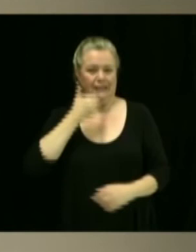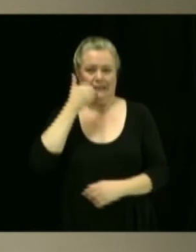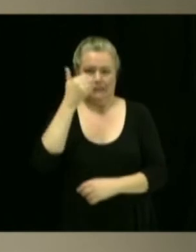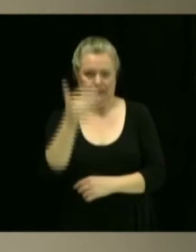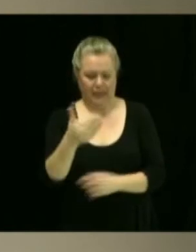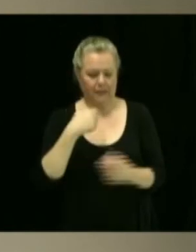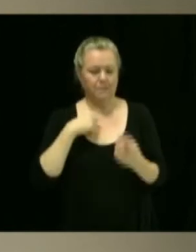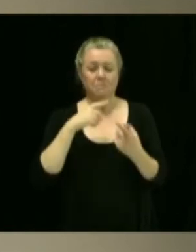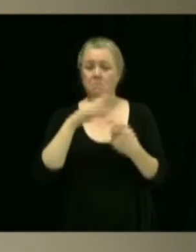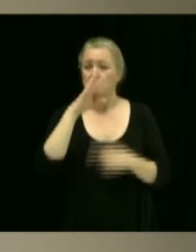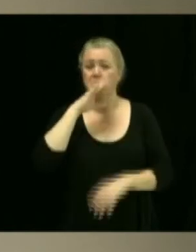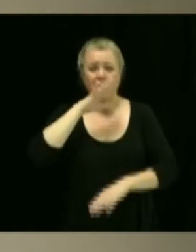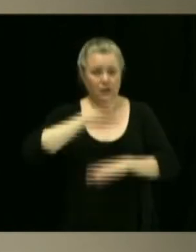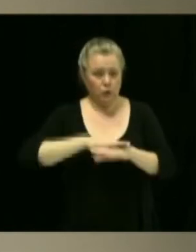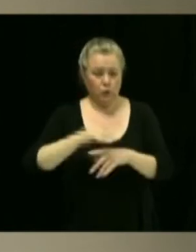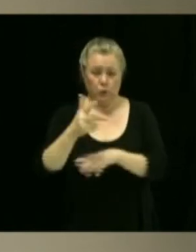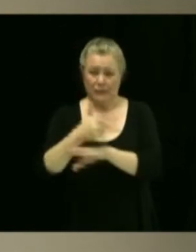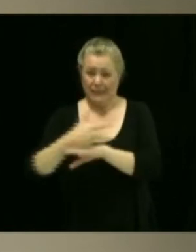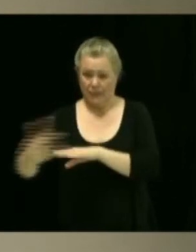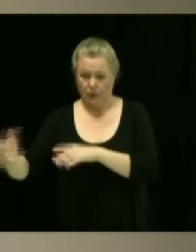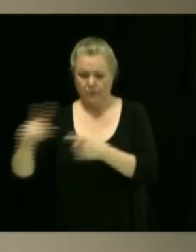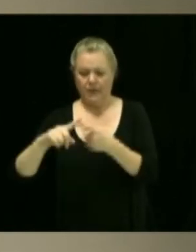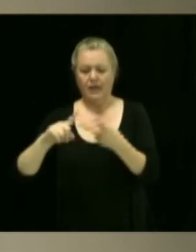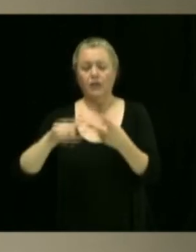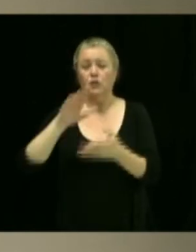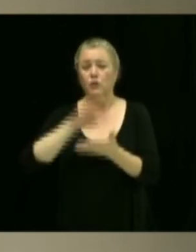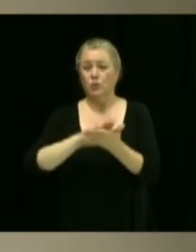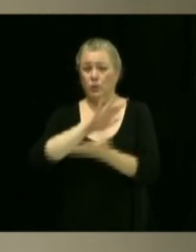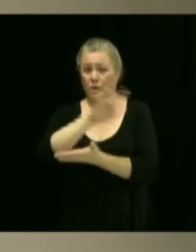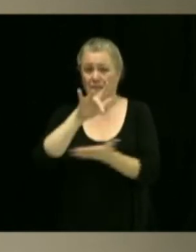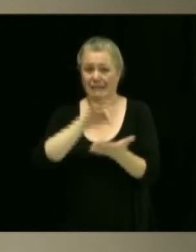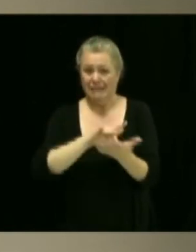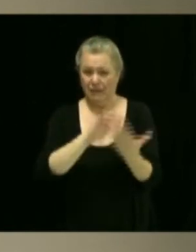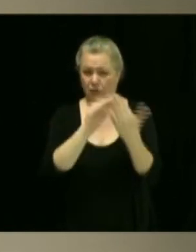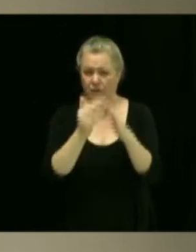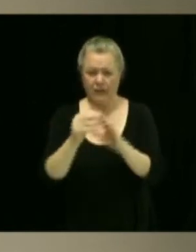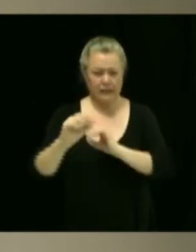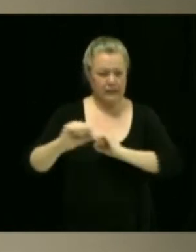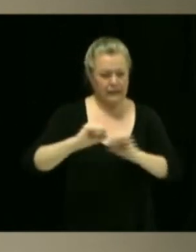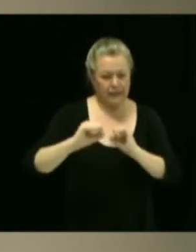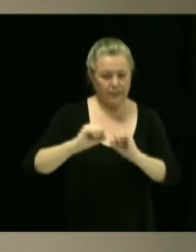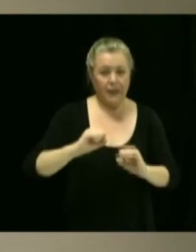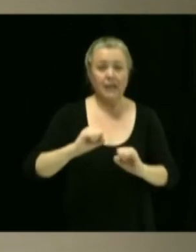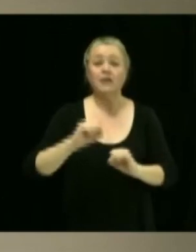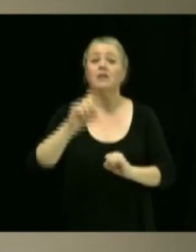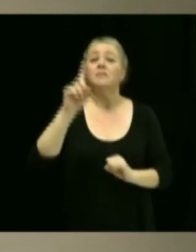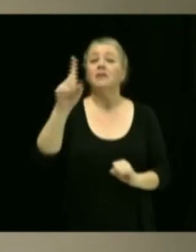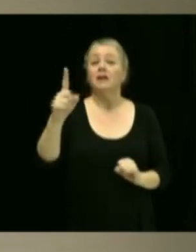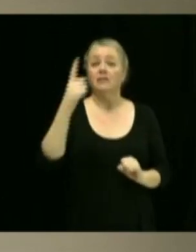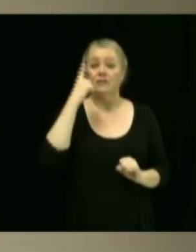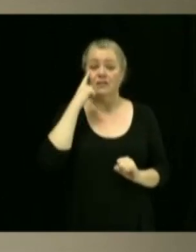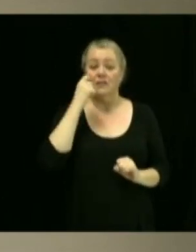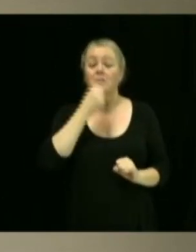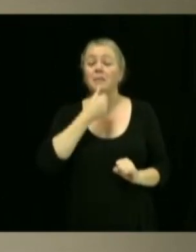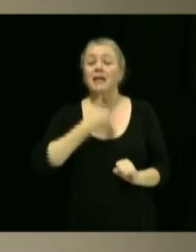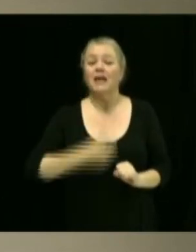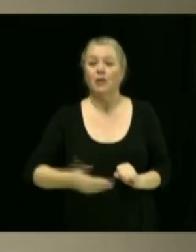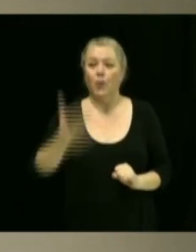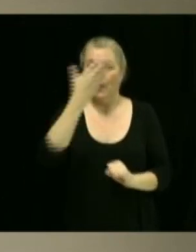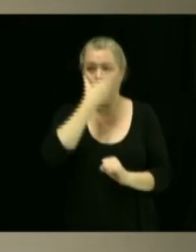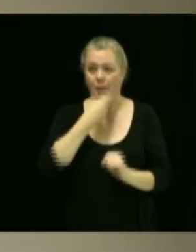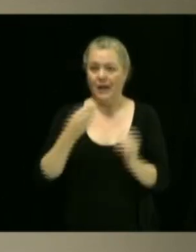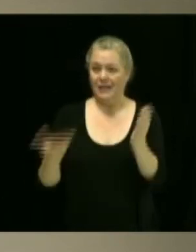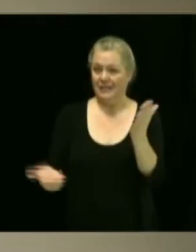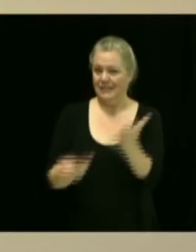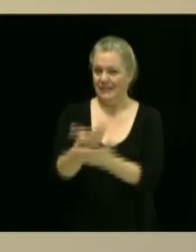question de la dynamisation du centre-ville en fait partie. Et d'ailleurs, à cet effet, on va avoir de belles annonces à faire qu'on se garde pour la nouvelle année.